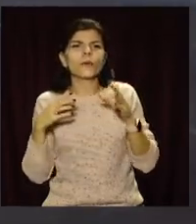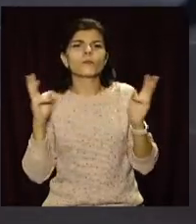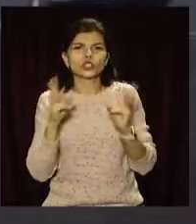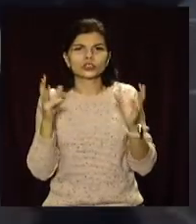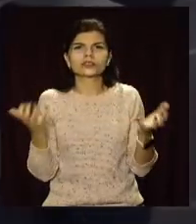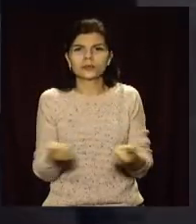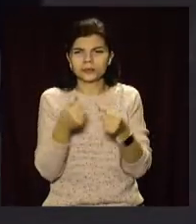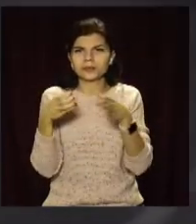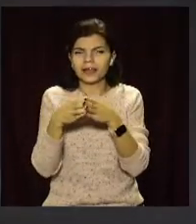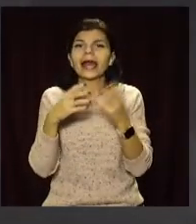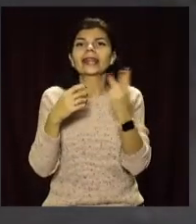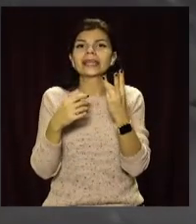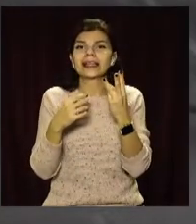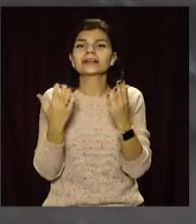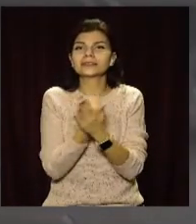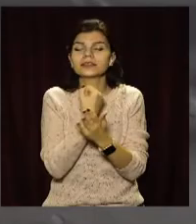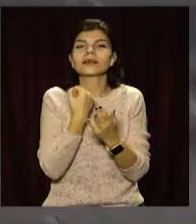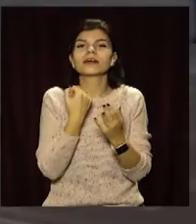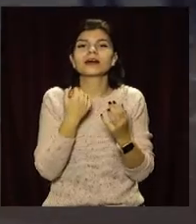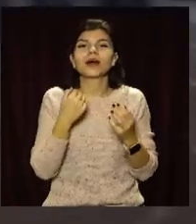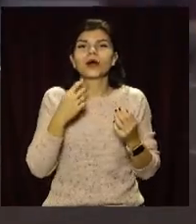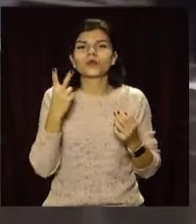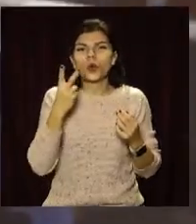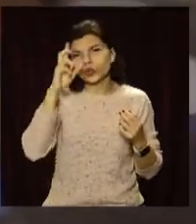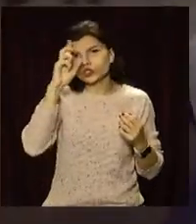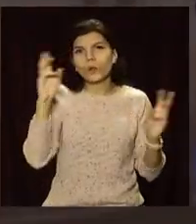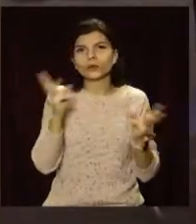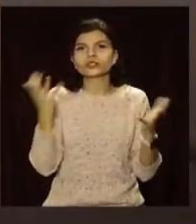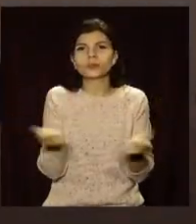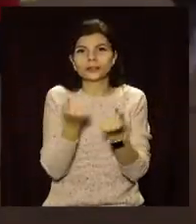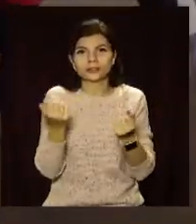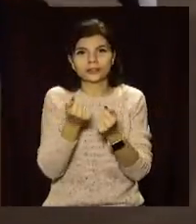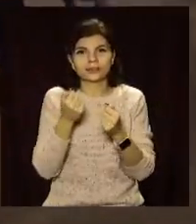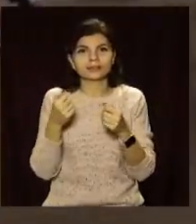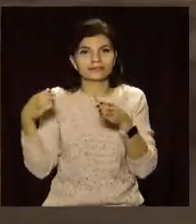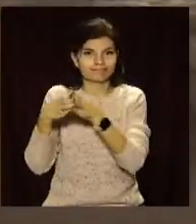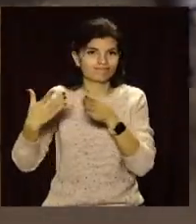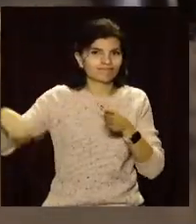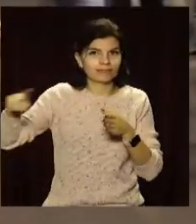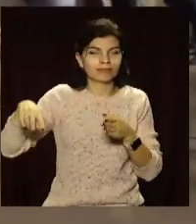-рятувального загону, третя здобула команда другого Державно-пожежно-рятувального загону.